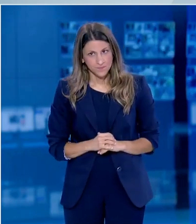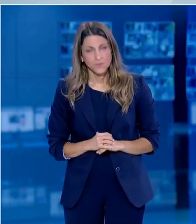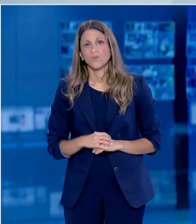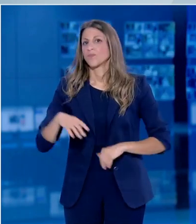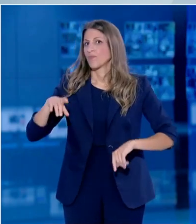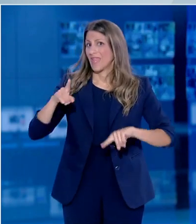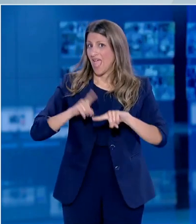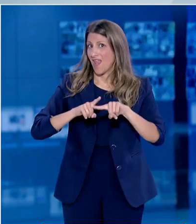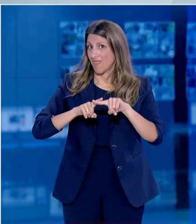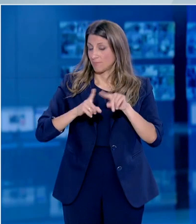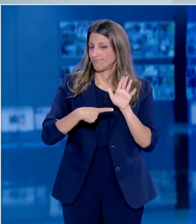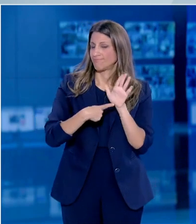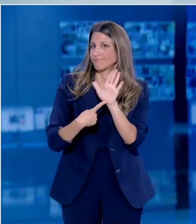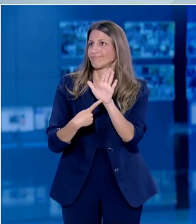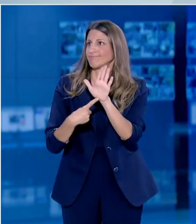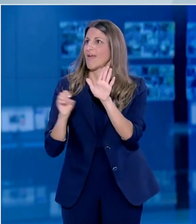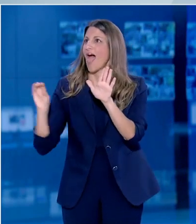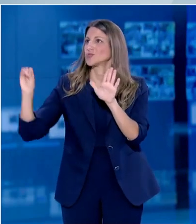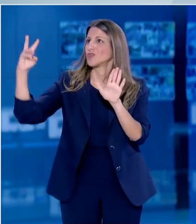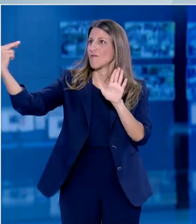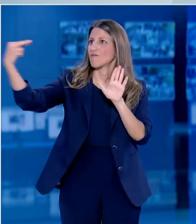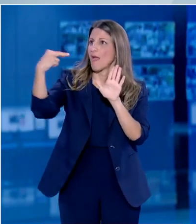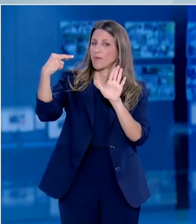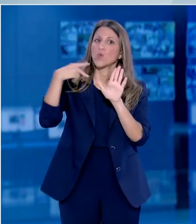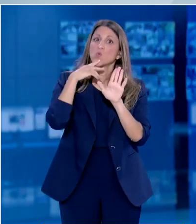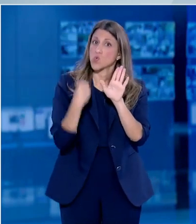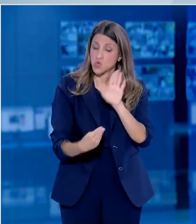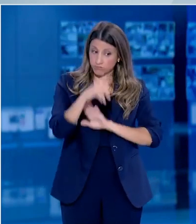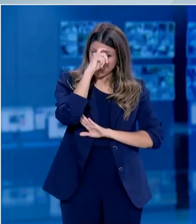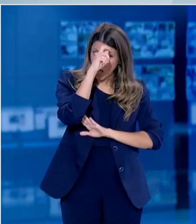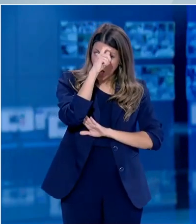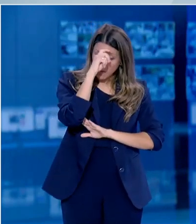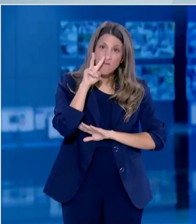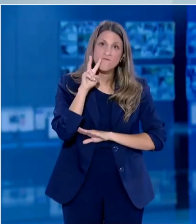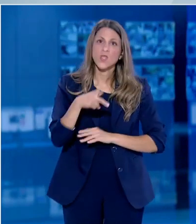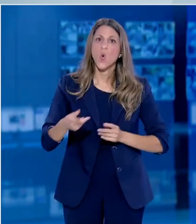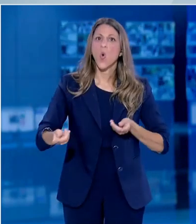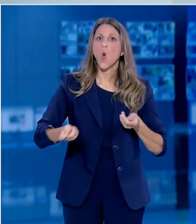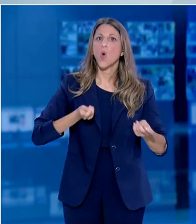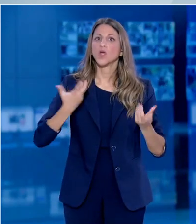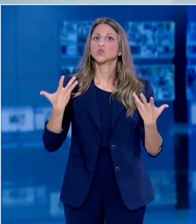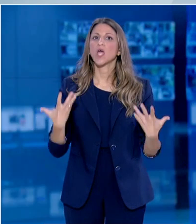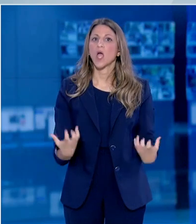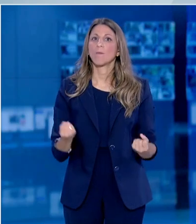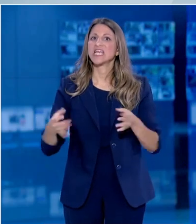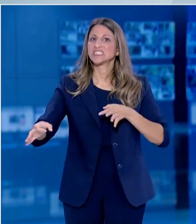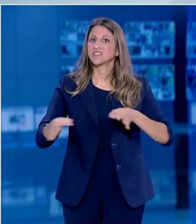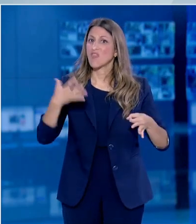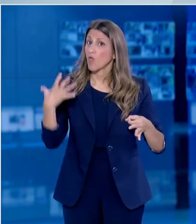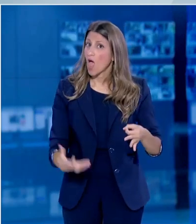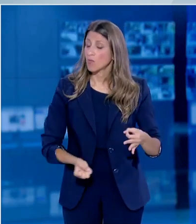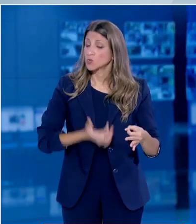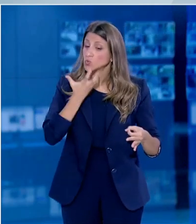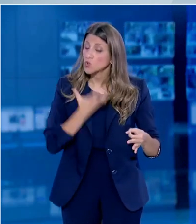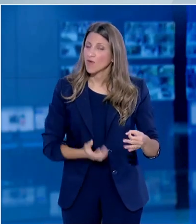Ελλάδας ταξιδεύουν σε όλο τον κόσμο και δείχνουν μια σύγχρονη οργανωμένη χώρα που ξέρει να αντιμετωπίζει τις προκλήσεις με σχέδιο, ευθύνη και